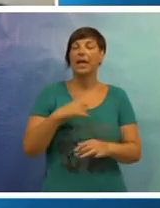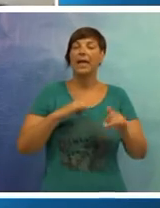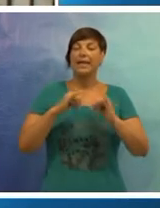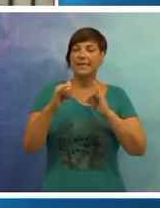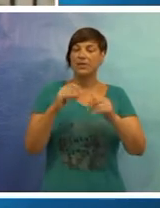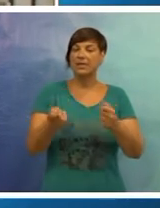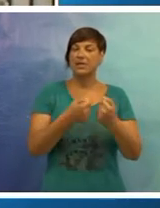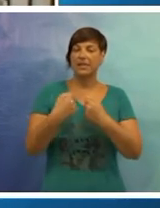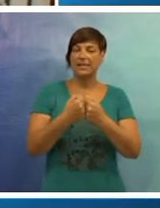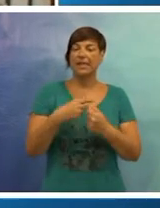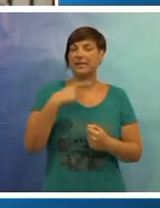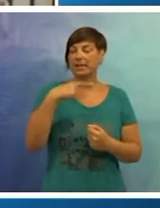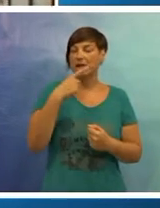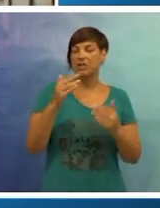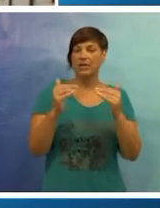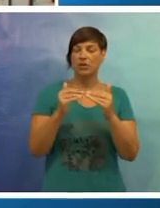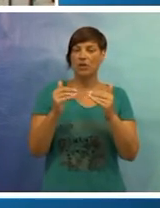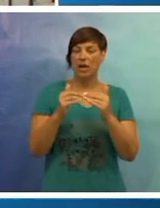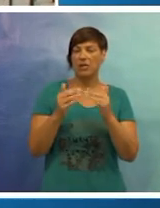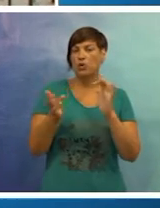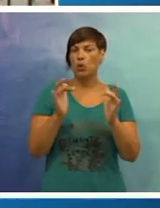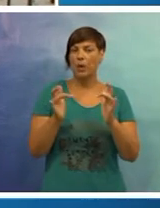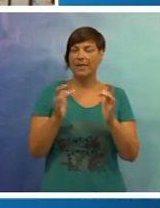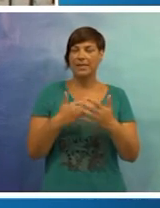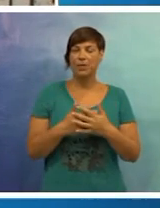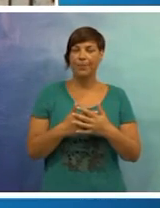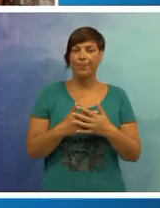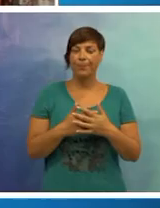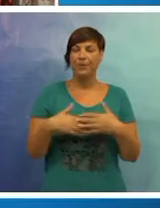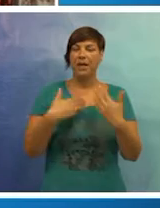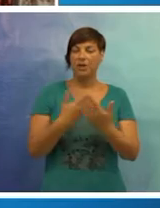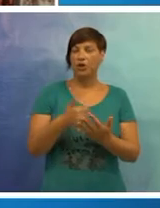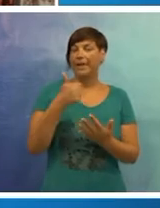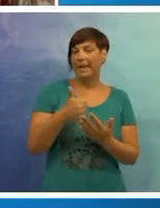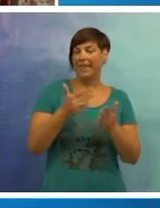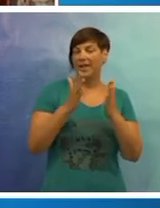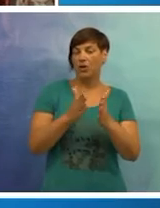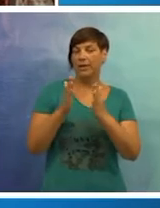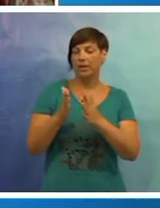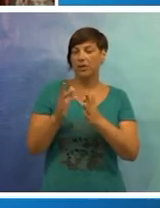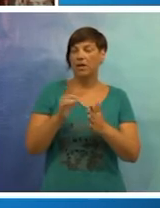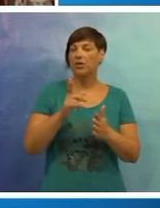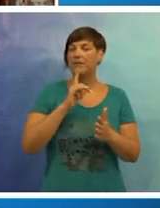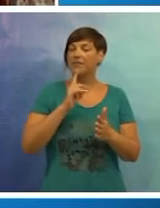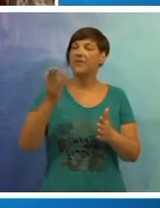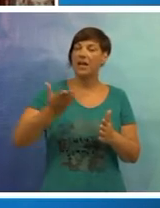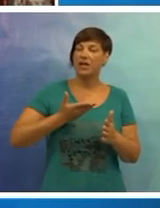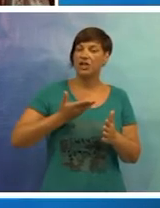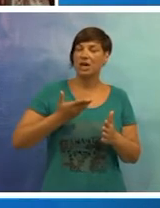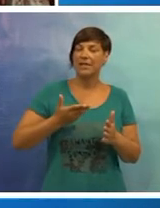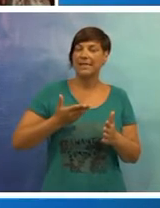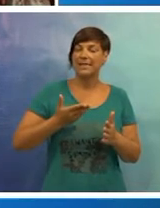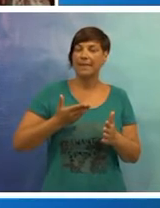godišnje. Iz turističke zajednice kažu kako se radi o uskladženju s konkurencijom. To je jedna kategorija koja je neoporeziva.